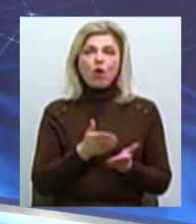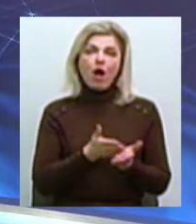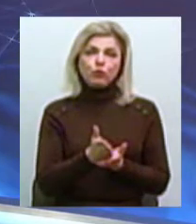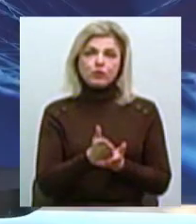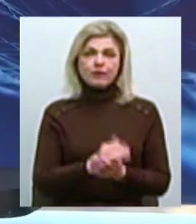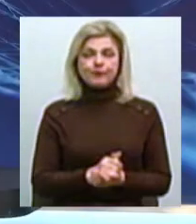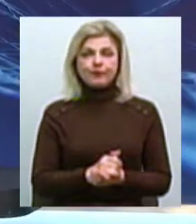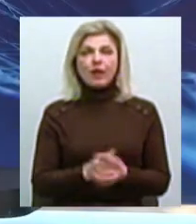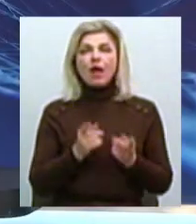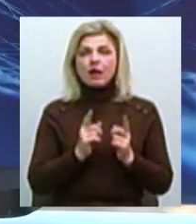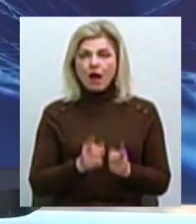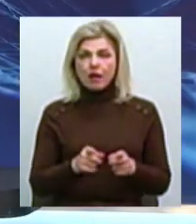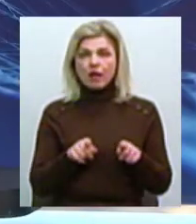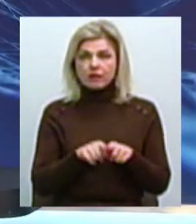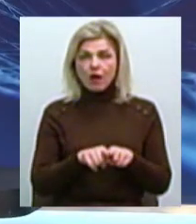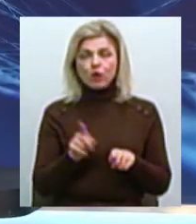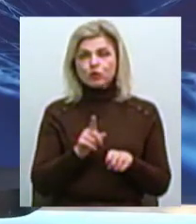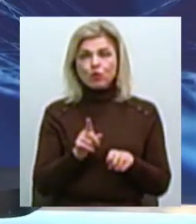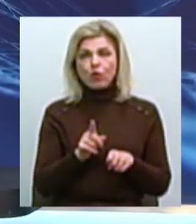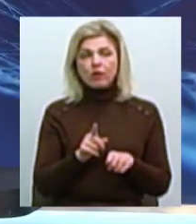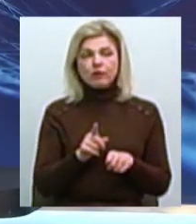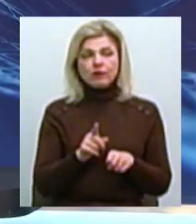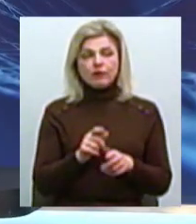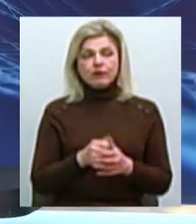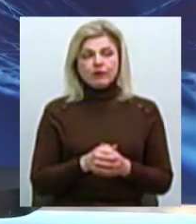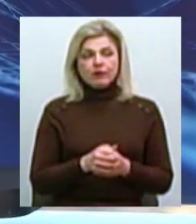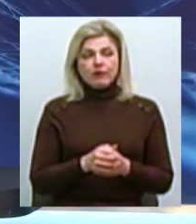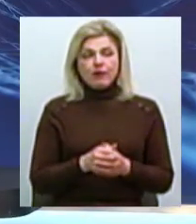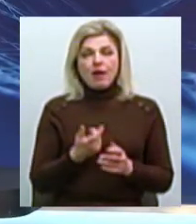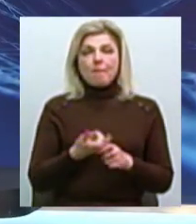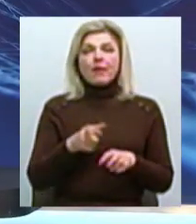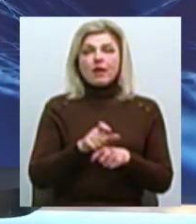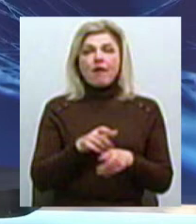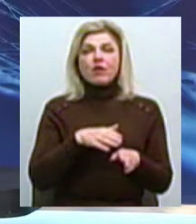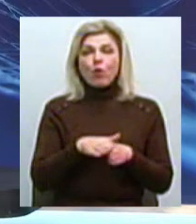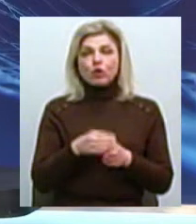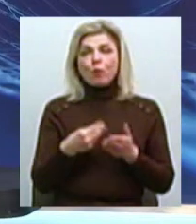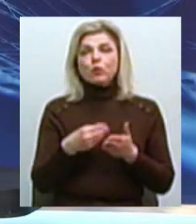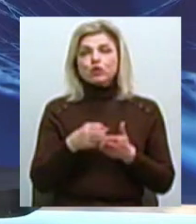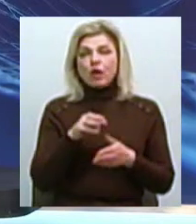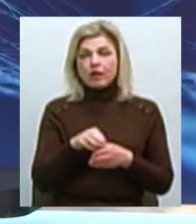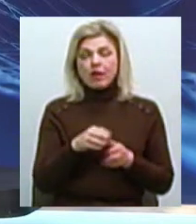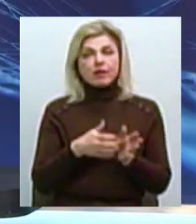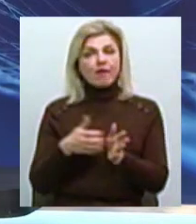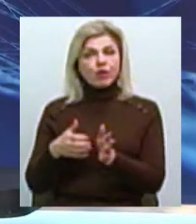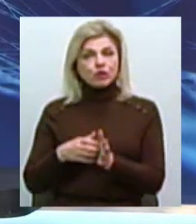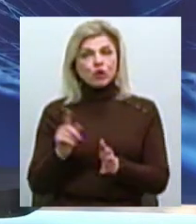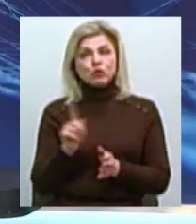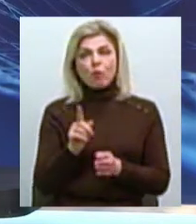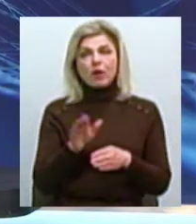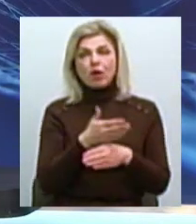Реальність такова, що, виходячи з того, що перевиконання бюджету не вистачає для того, щоб розподілити